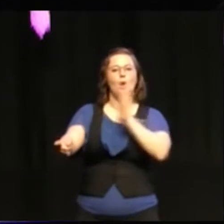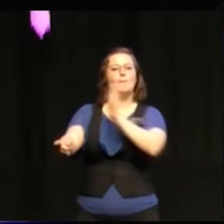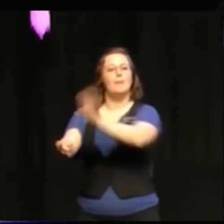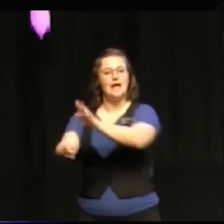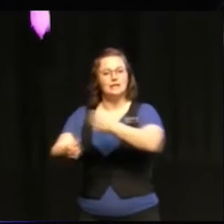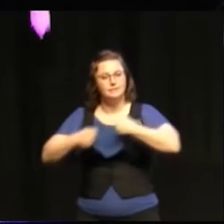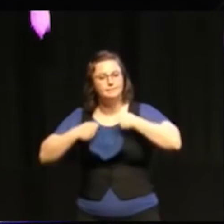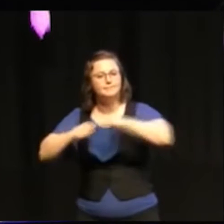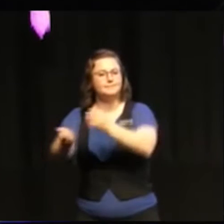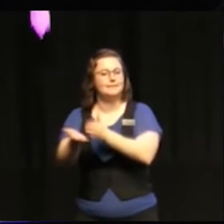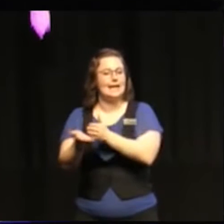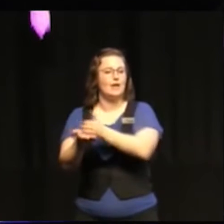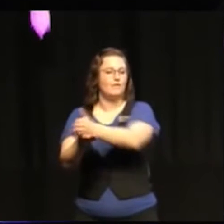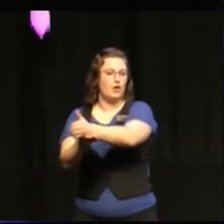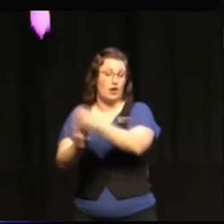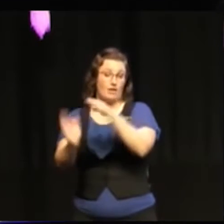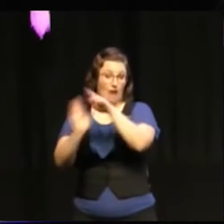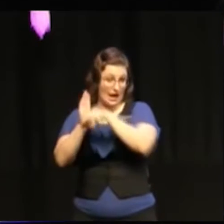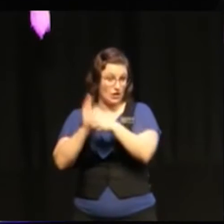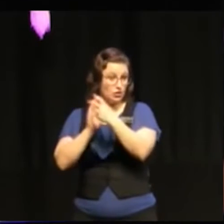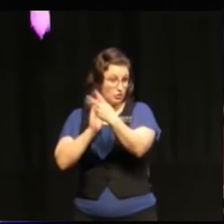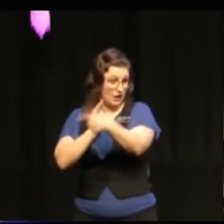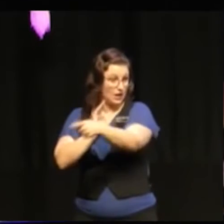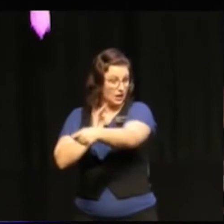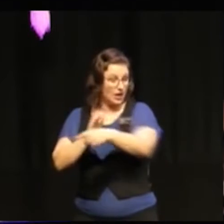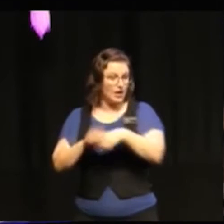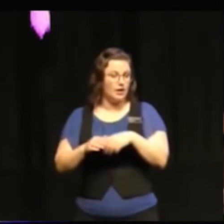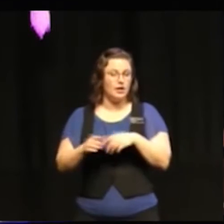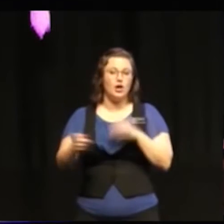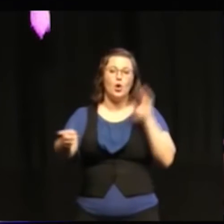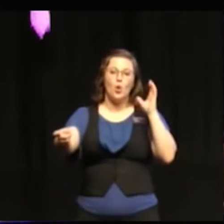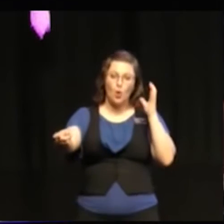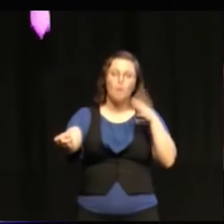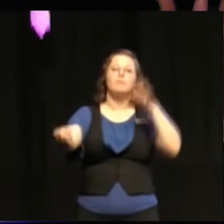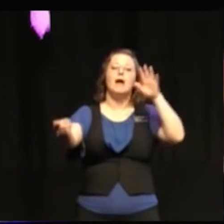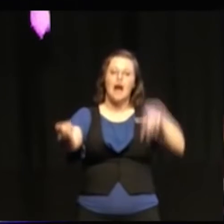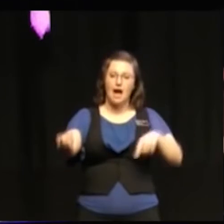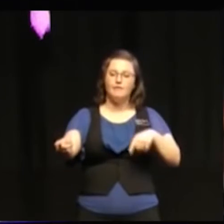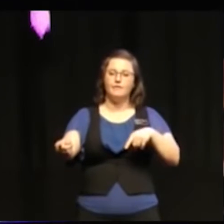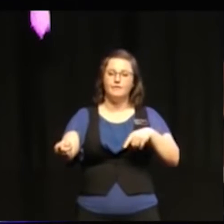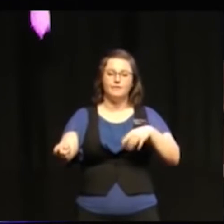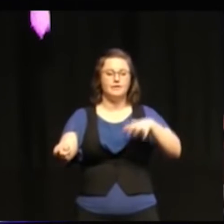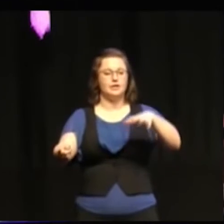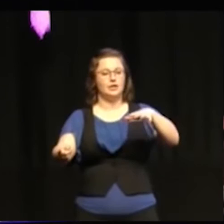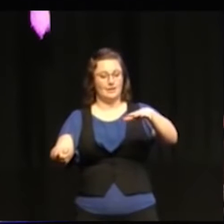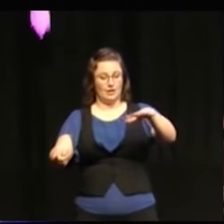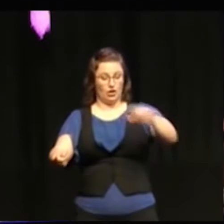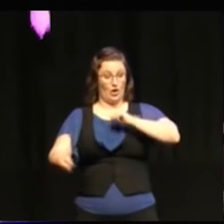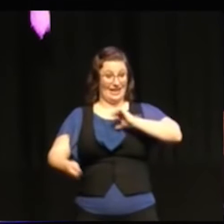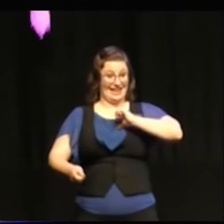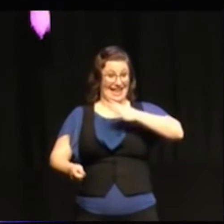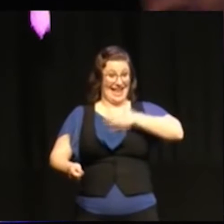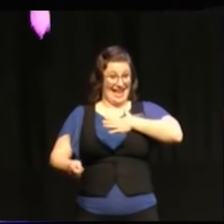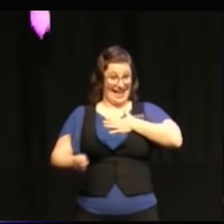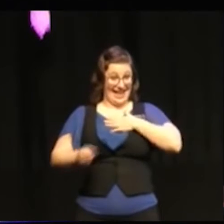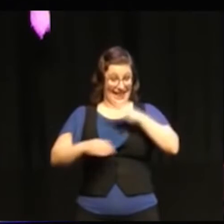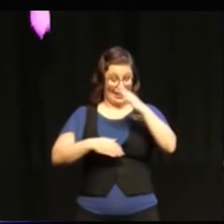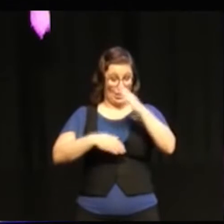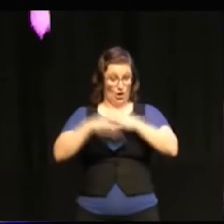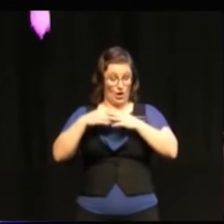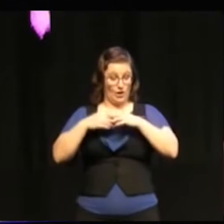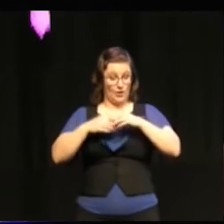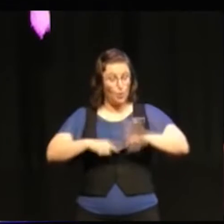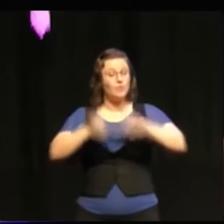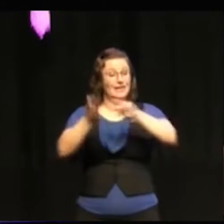genomförande av Agenda 2030. Kolombia har alltså tagit sin utvecklingsplan och helt och